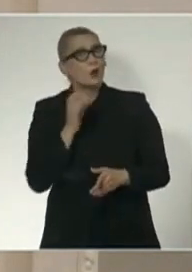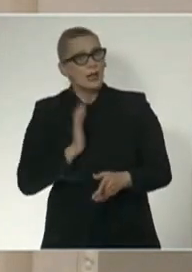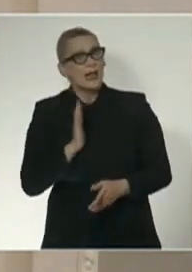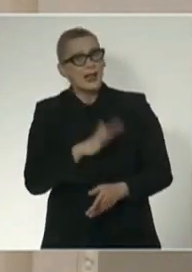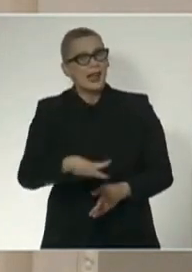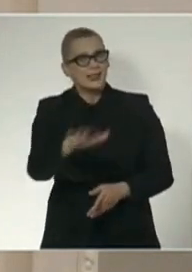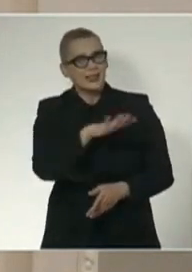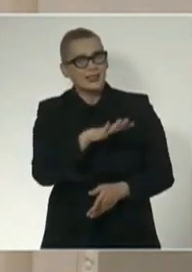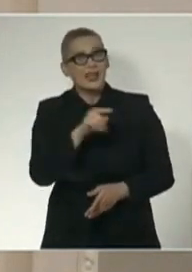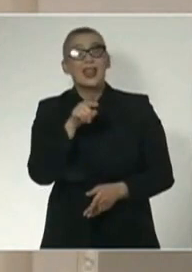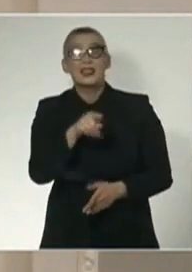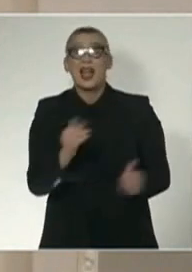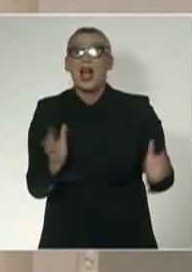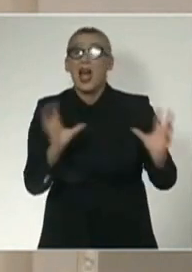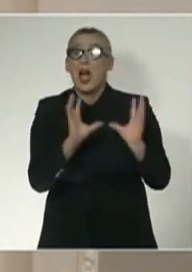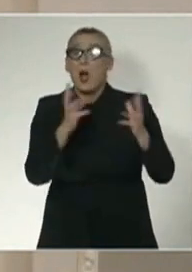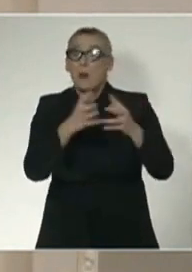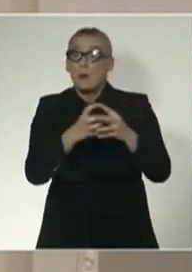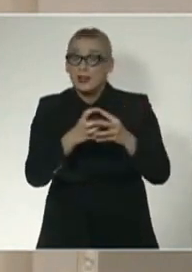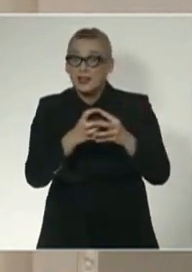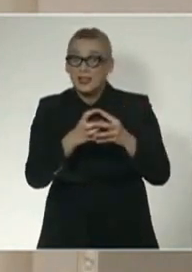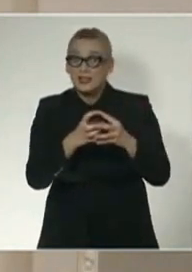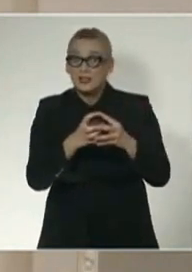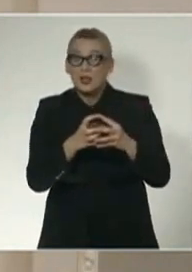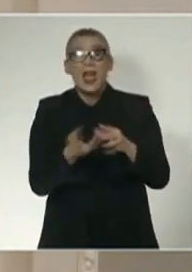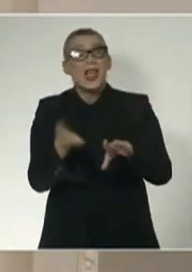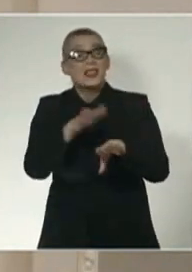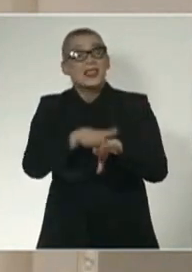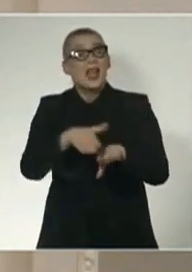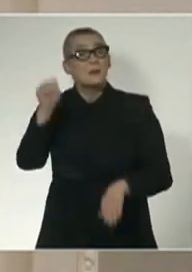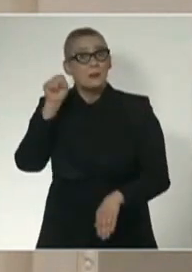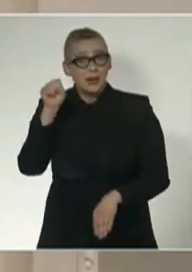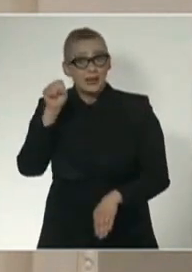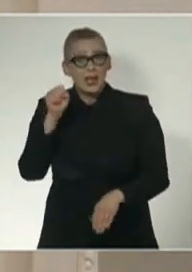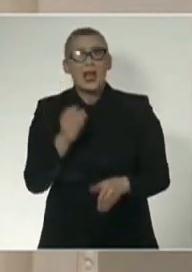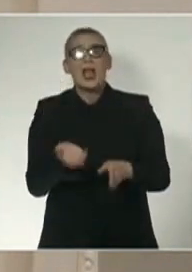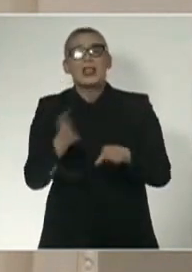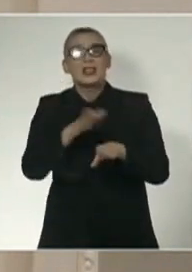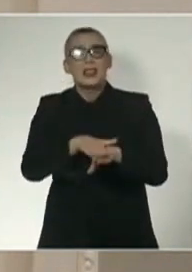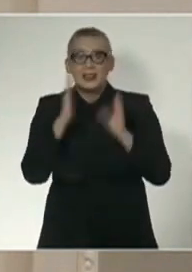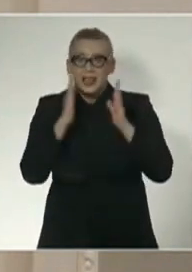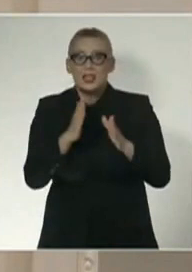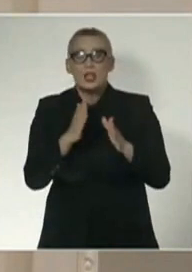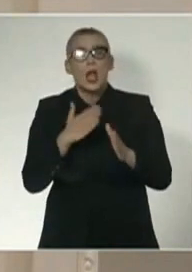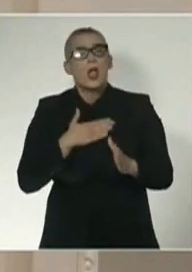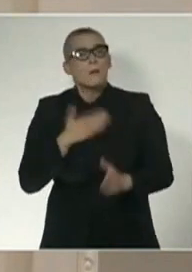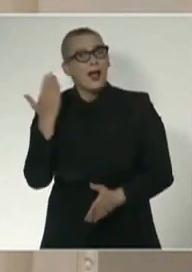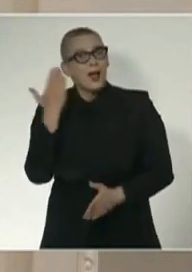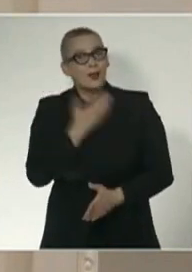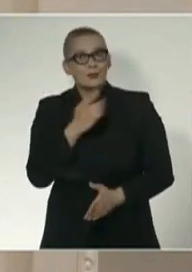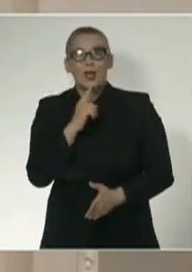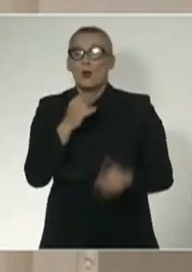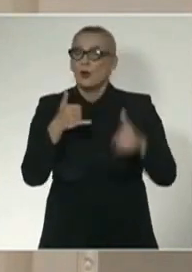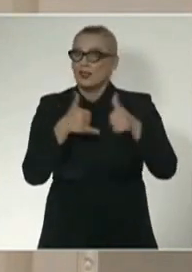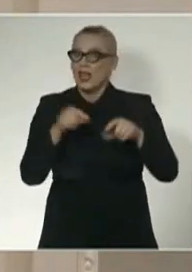граѓаните. Таа обединетост стана надпартијска, надетничка и вроди со успех заради кој